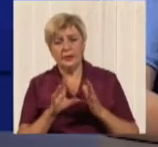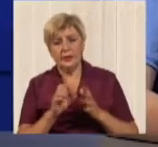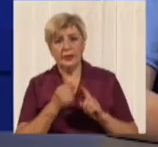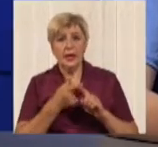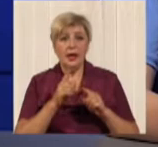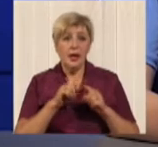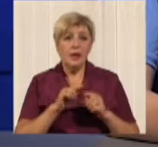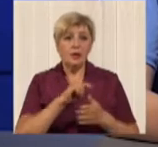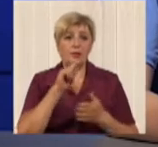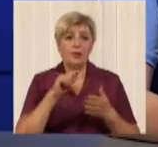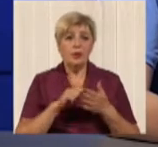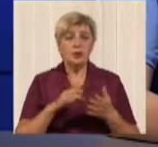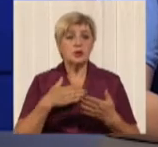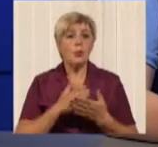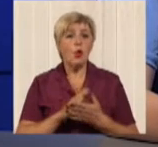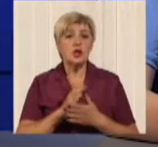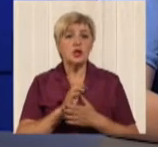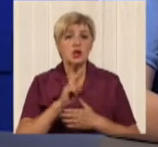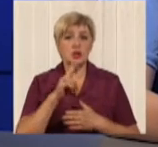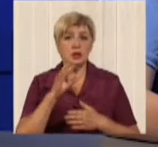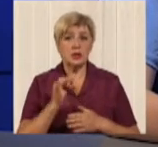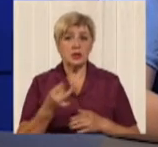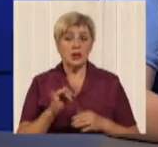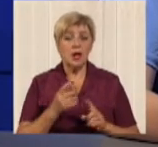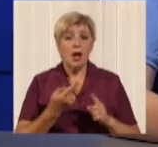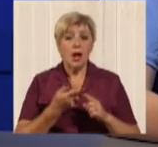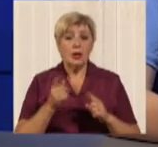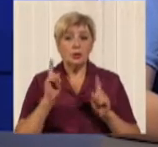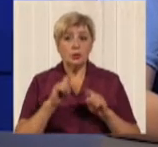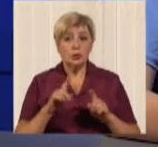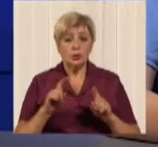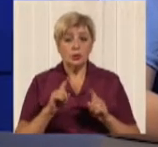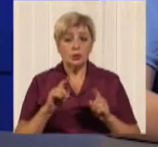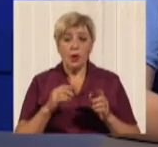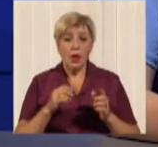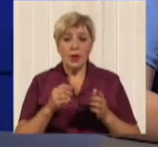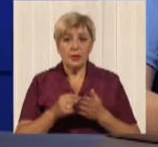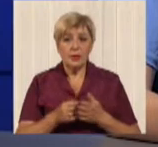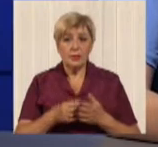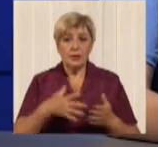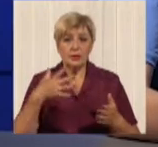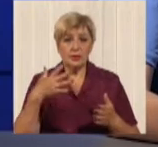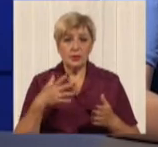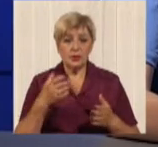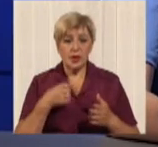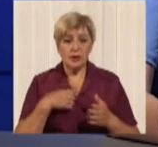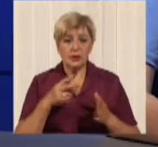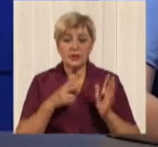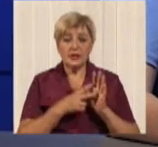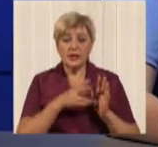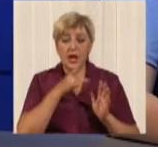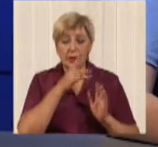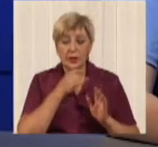політичного. Тобто, що тариф на електротранспорт не повищався 7 років, це, скоріше, заслуга, по більшій частини,